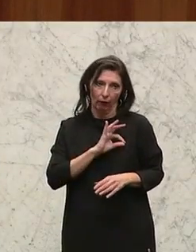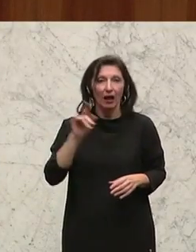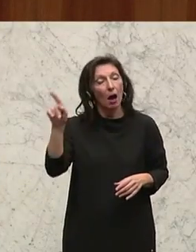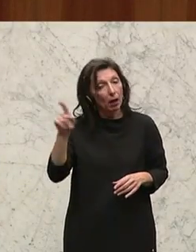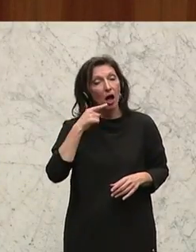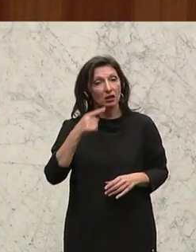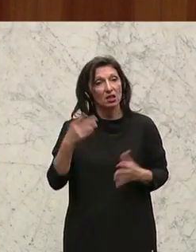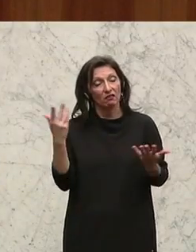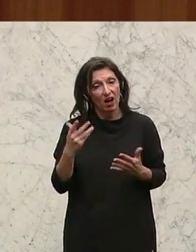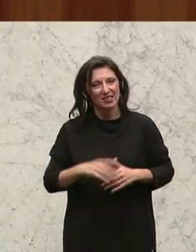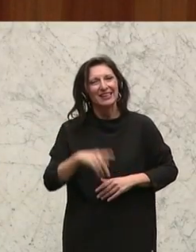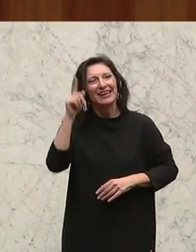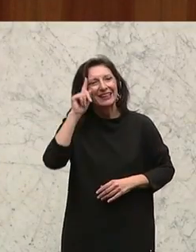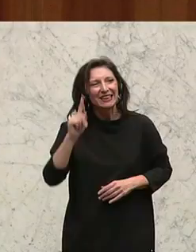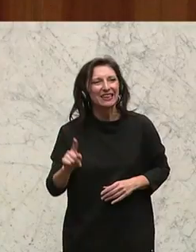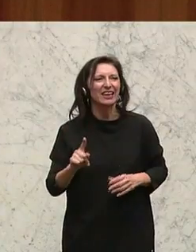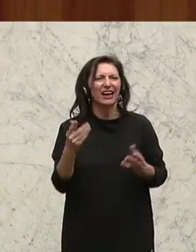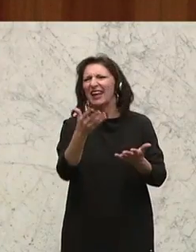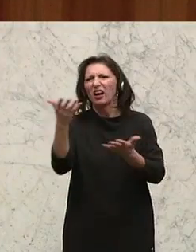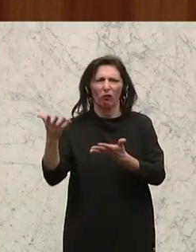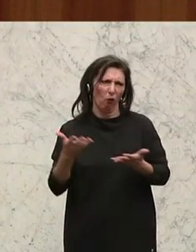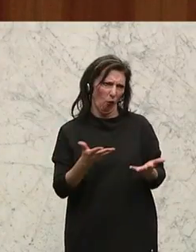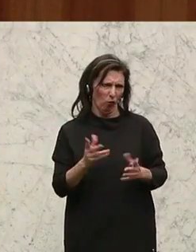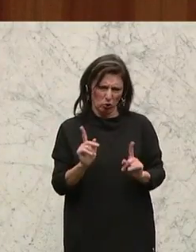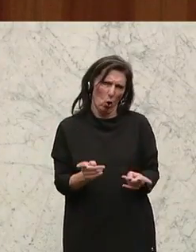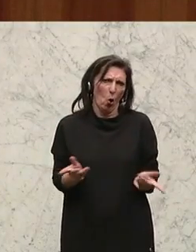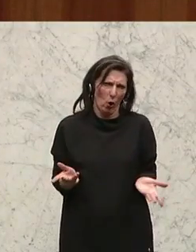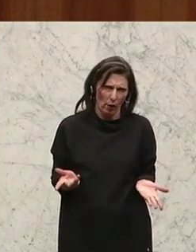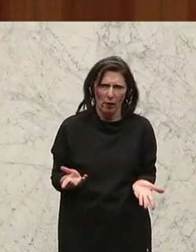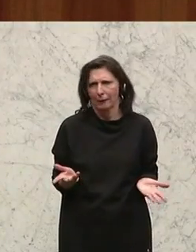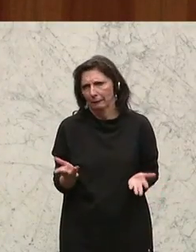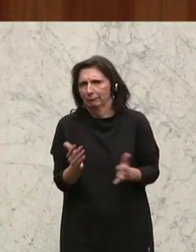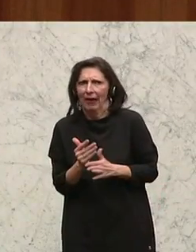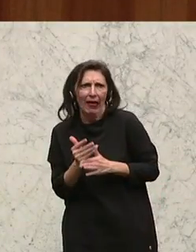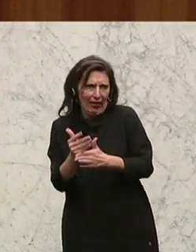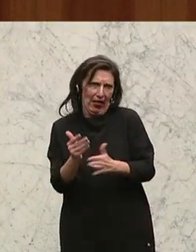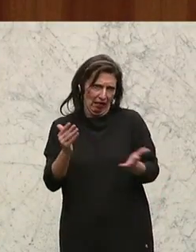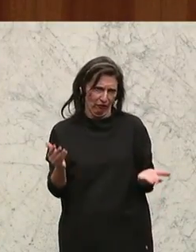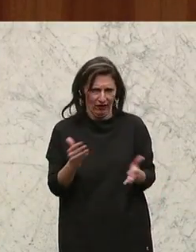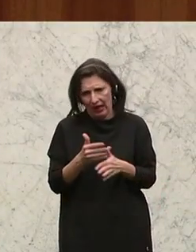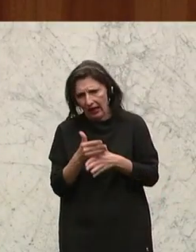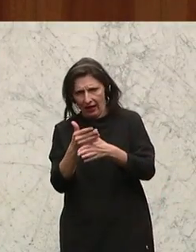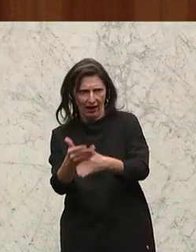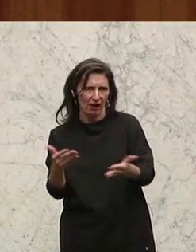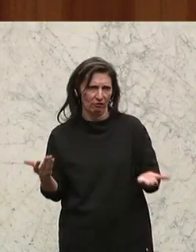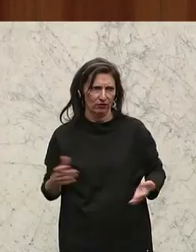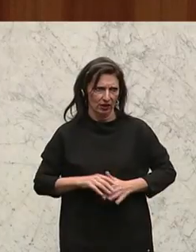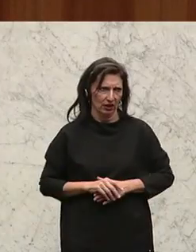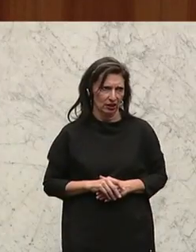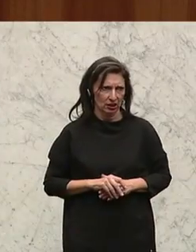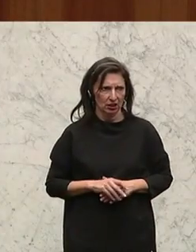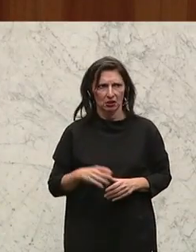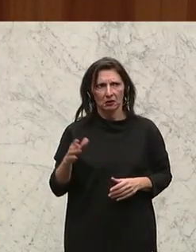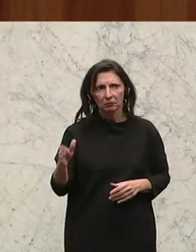Man muss wenigstens tentieren, irgendwo, ja, vielleicht eine Hilfestellung dahingehend